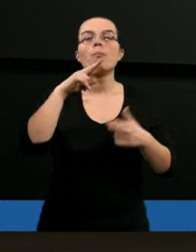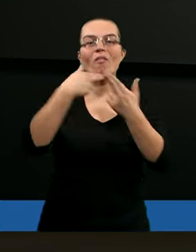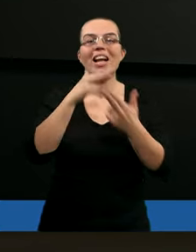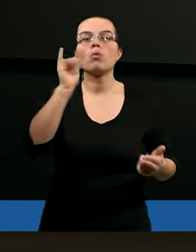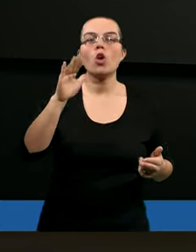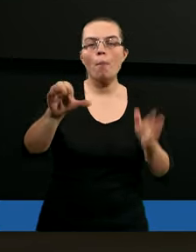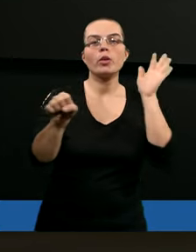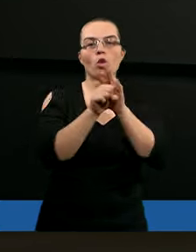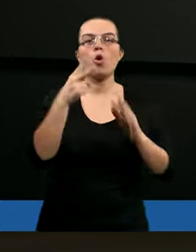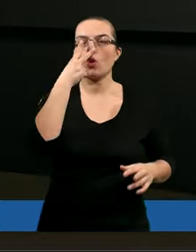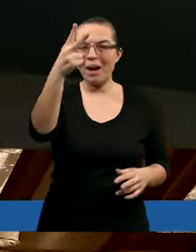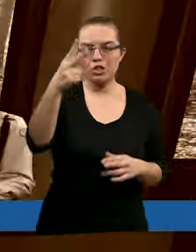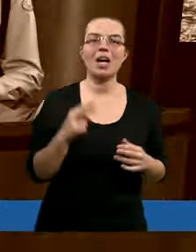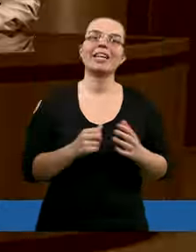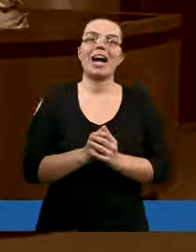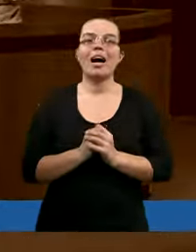Job. Do zobaczenia.